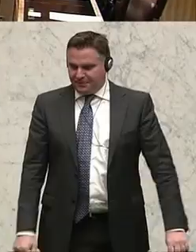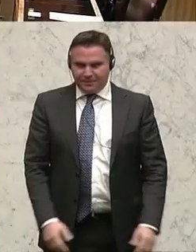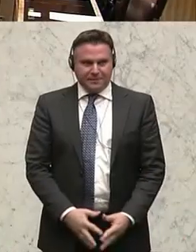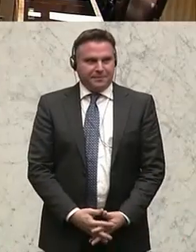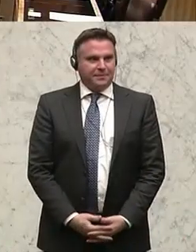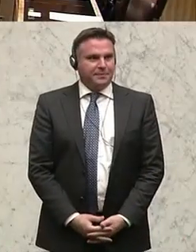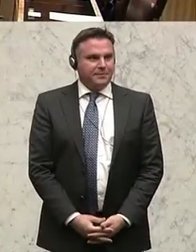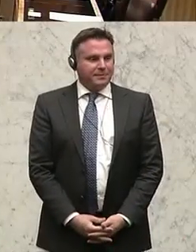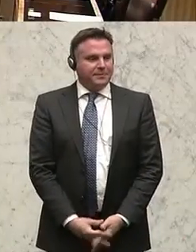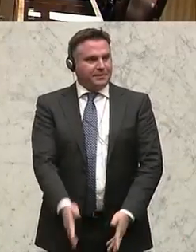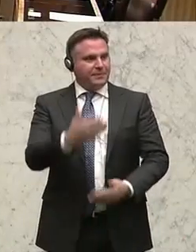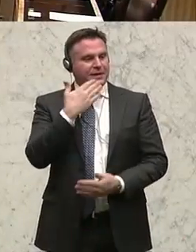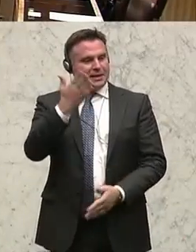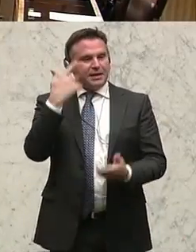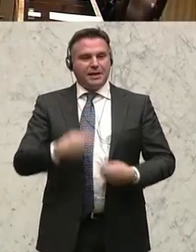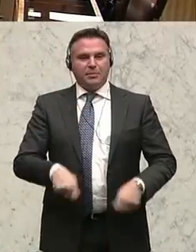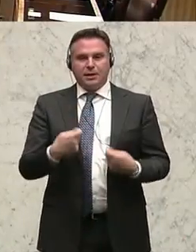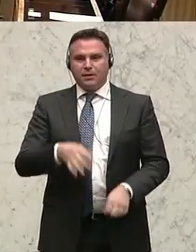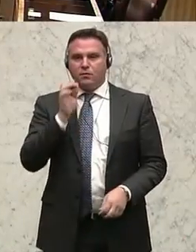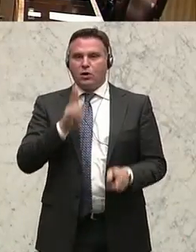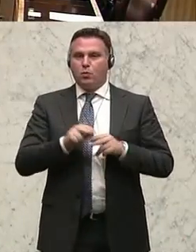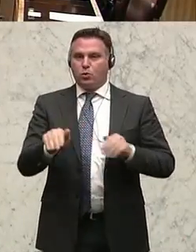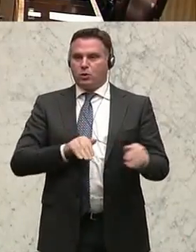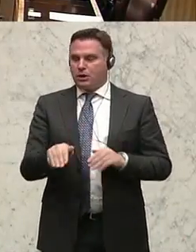FPÖ. Man müsse als Beschützer der Natur und der Tiere auftreten.